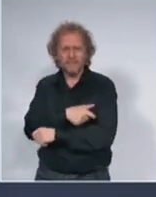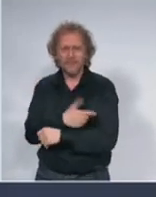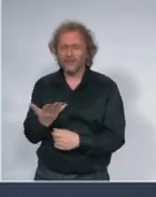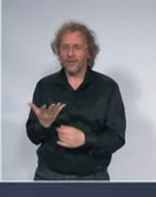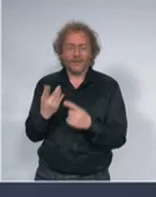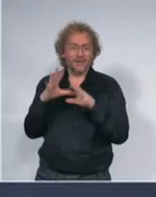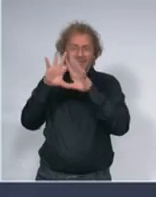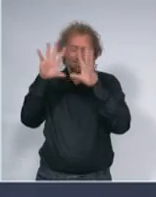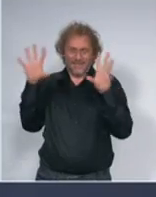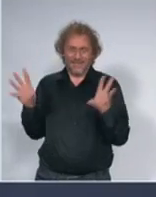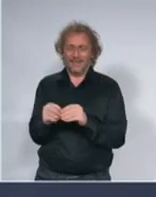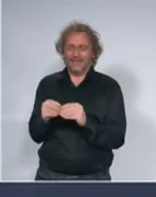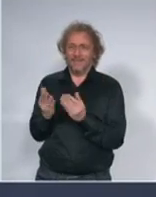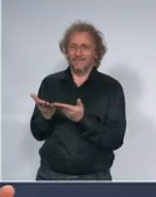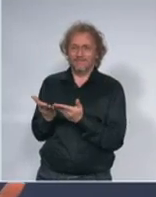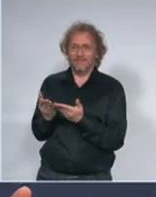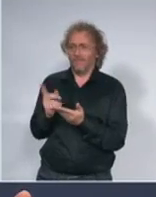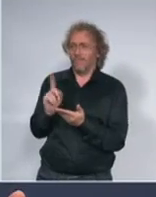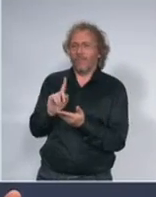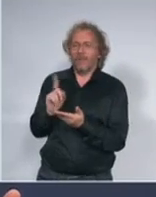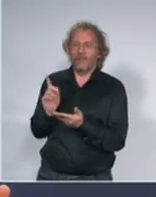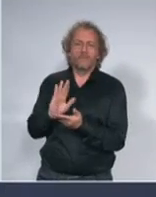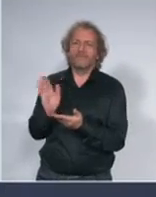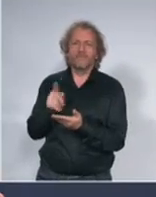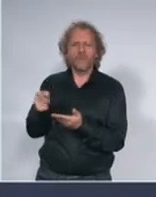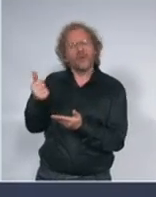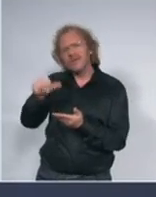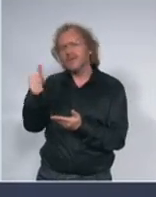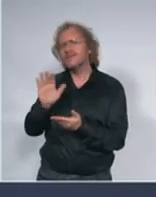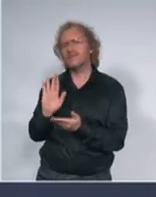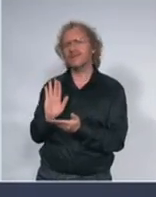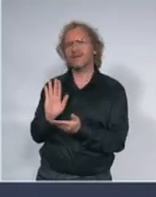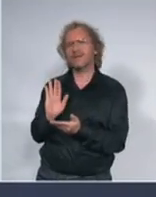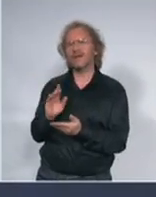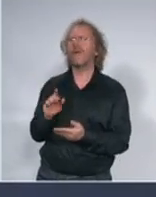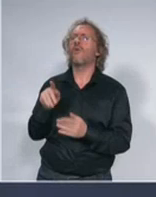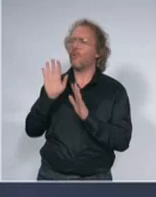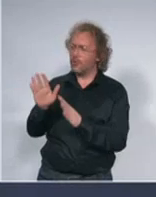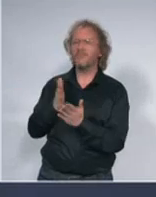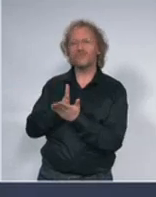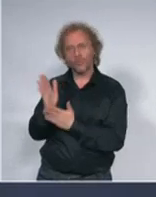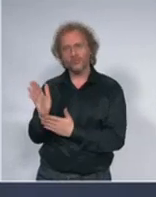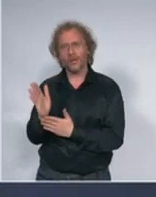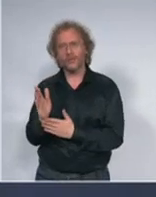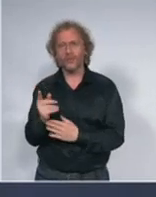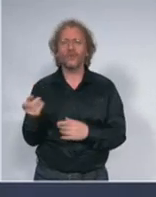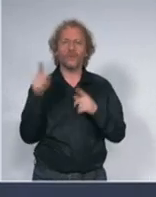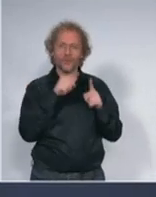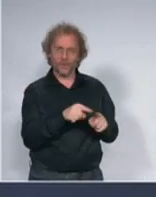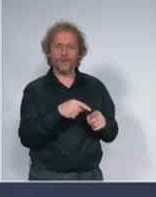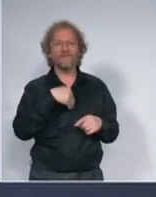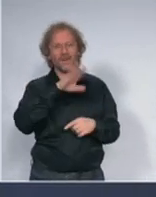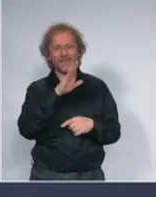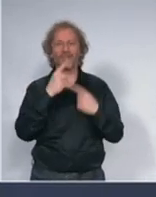ostalog dakle nije moguće to je rizik u tom slučaju ovako nešto vanredno stanje